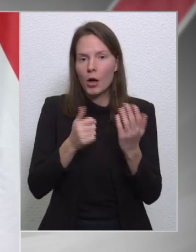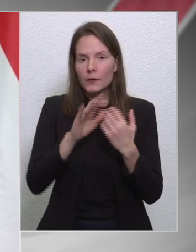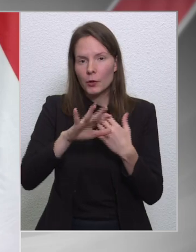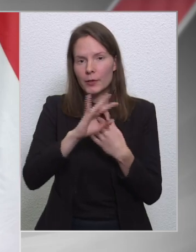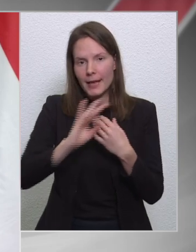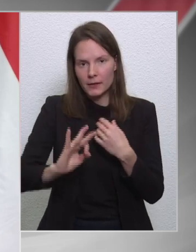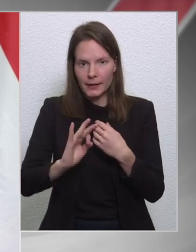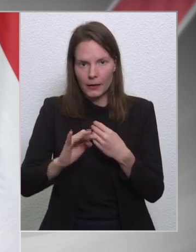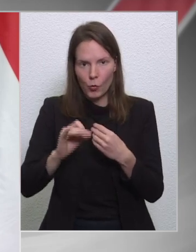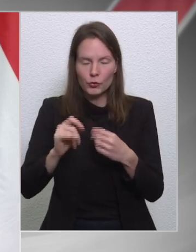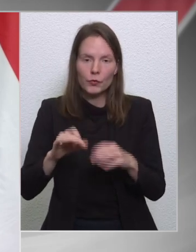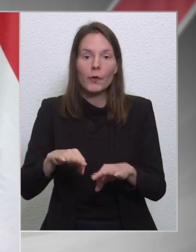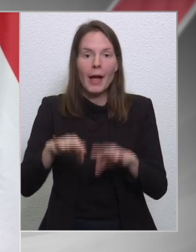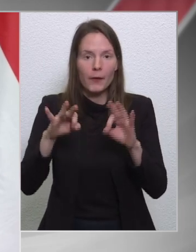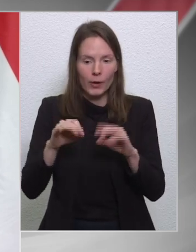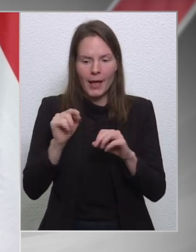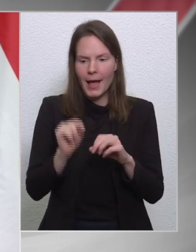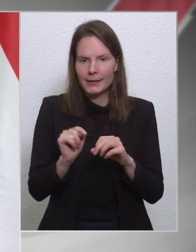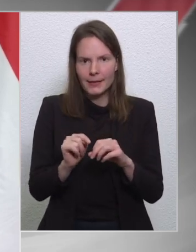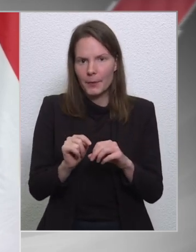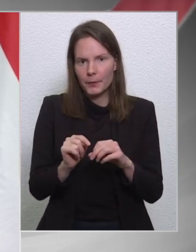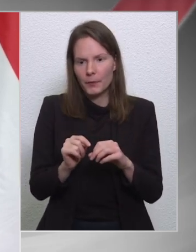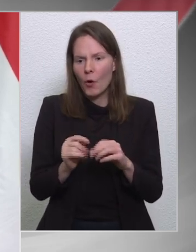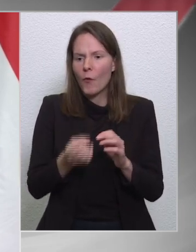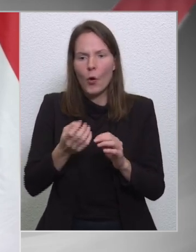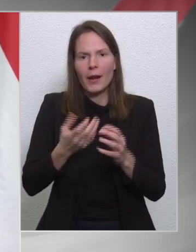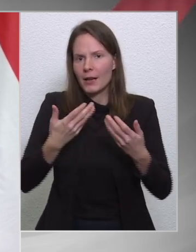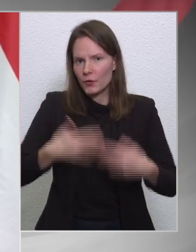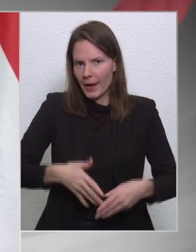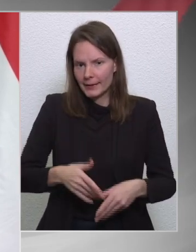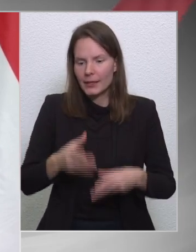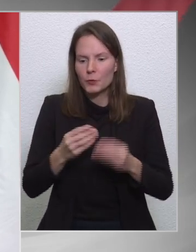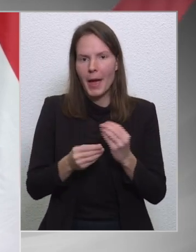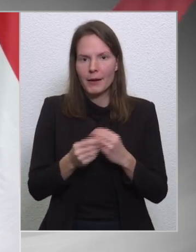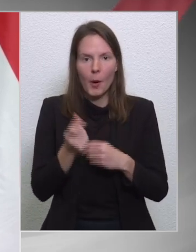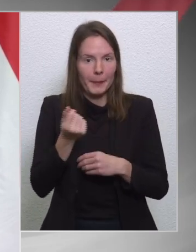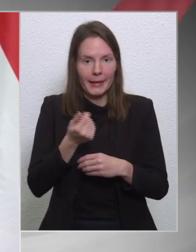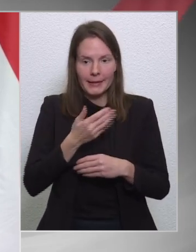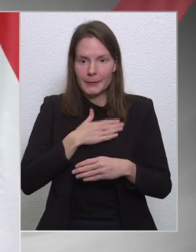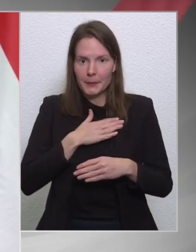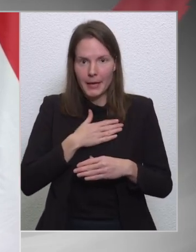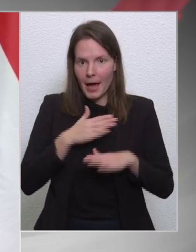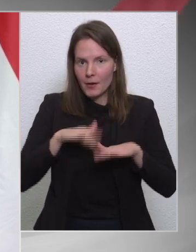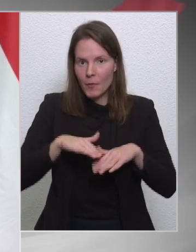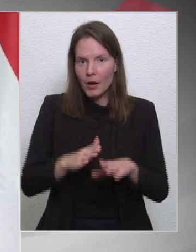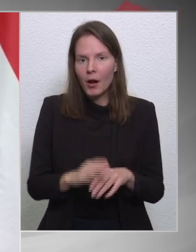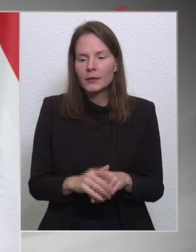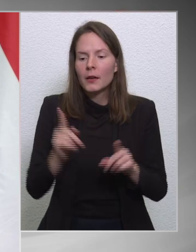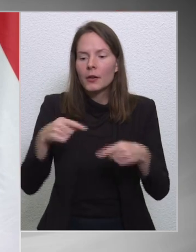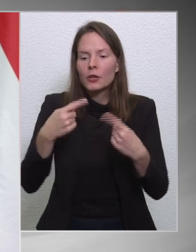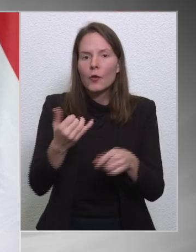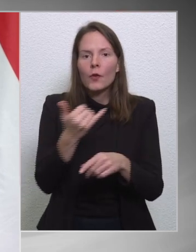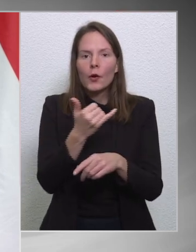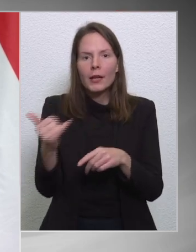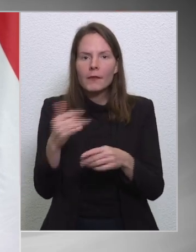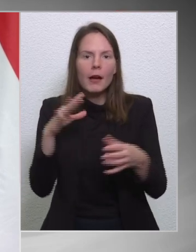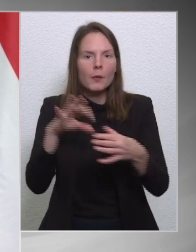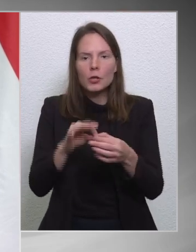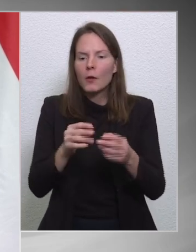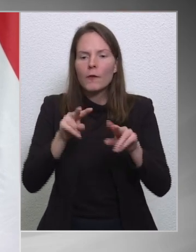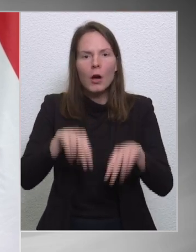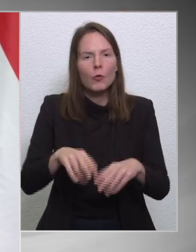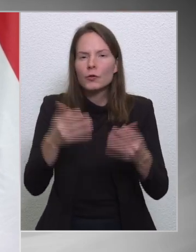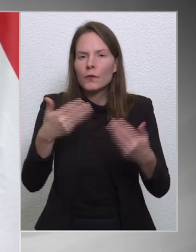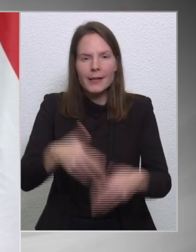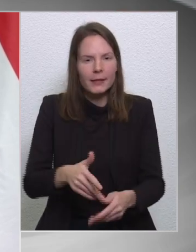ami nem forrásvesztést jelent, mert az a pénz, a miénk marad, és a jövő évre vonatkozóan még tényleges veszteséget